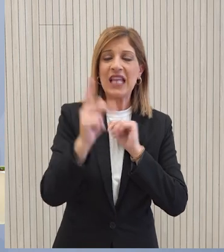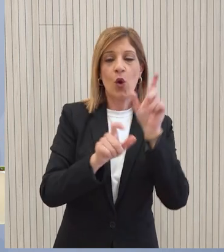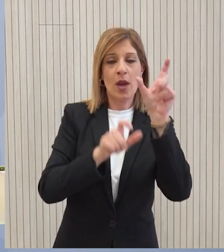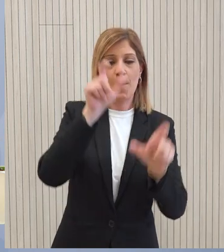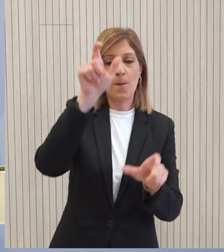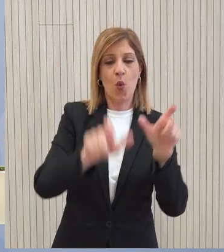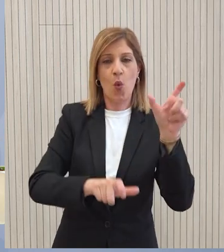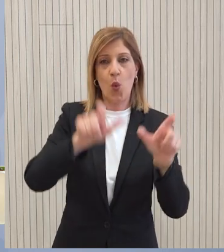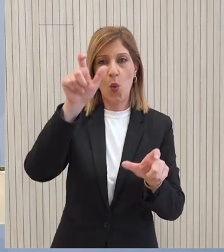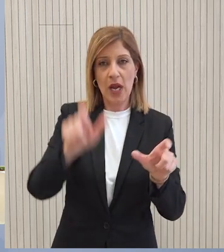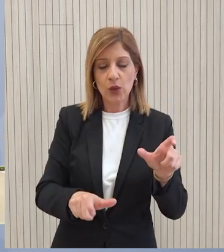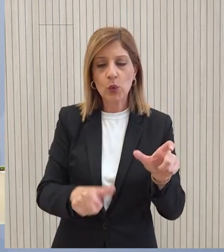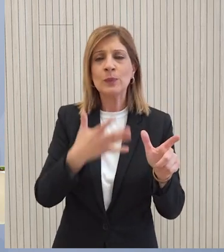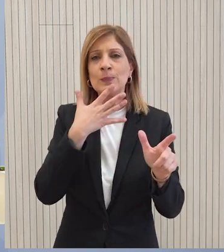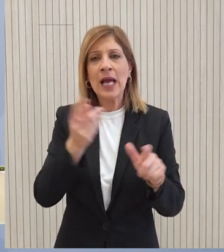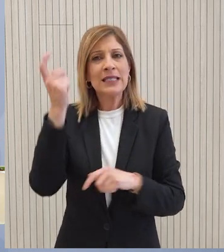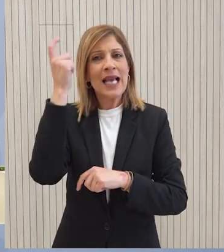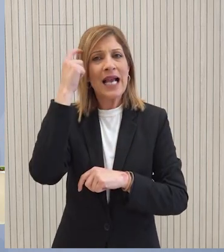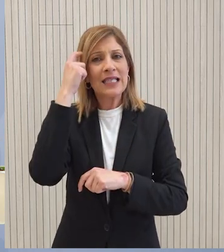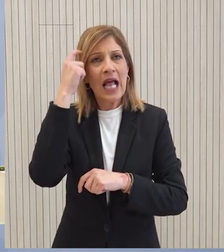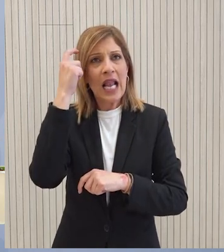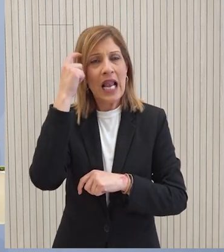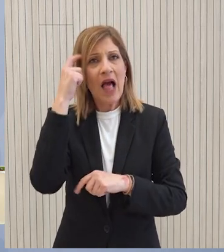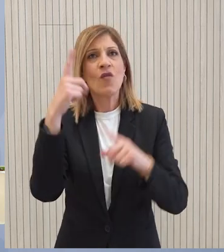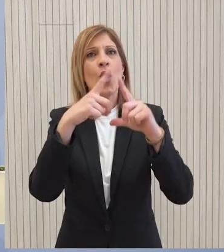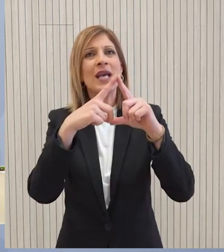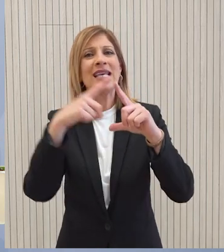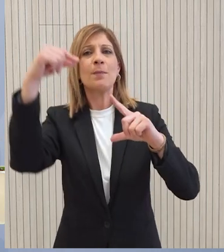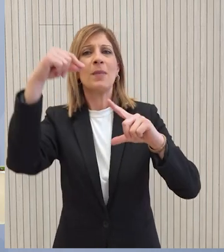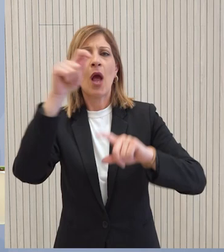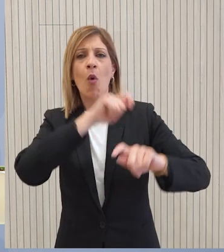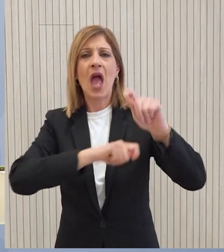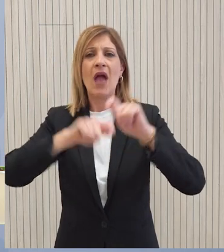Λιβάνου το κυριακό το δημιουργεί η κοινωνία των πολιτών